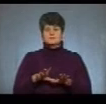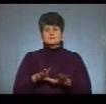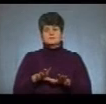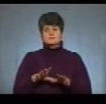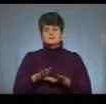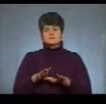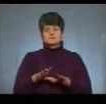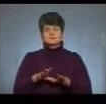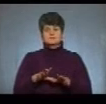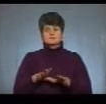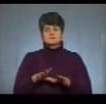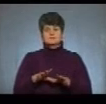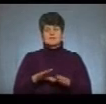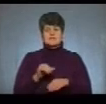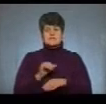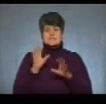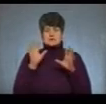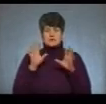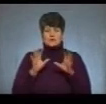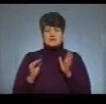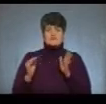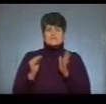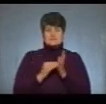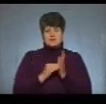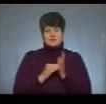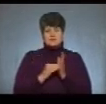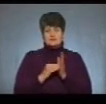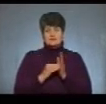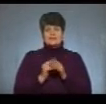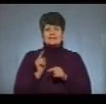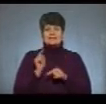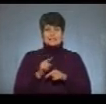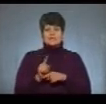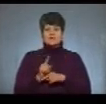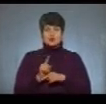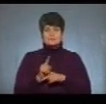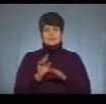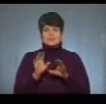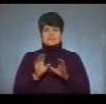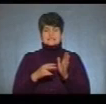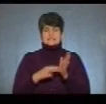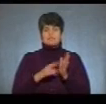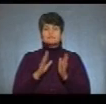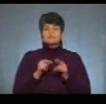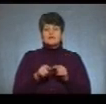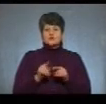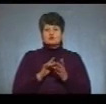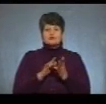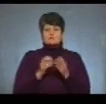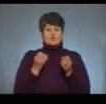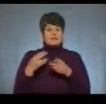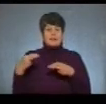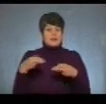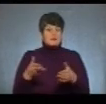законодавець встановив такі норми, ставка буде така, що турист просто не поїде,